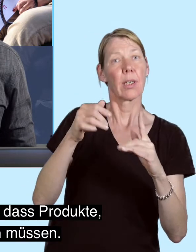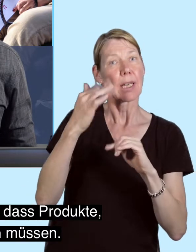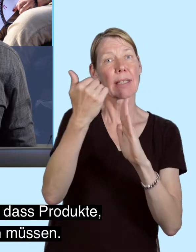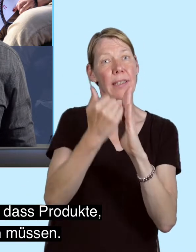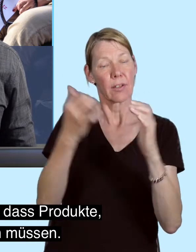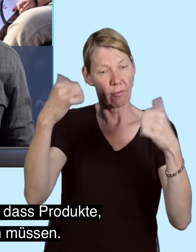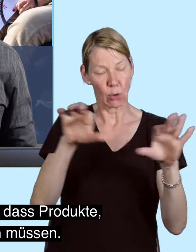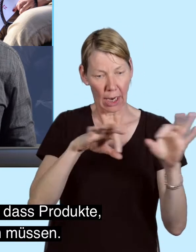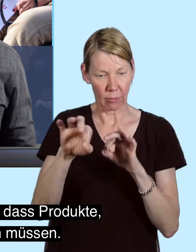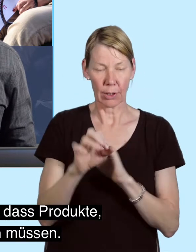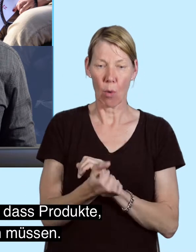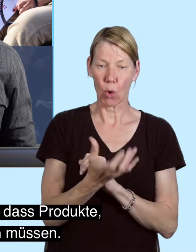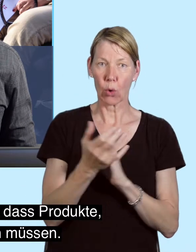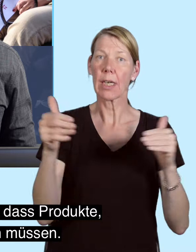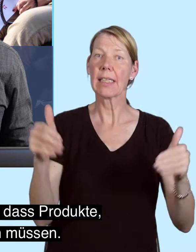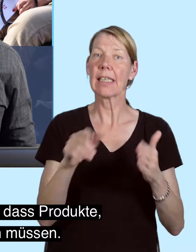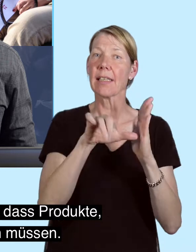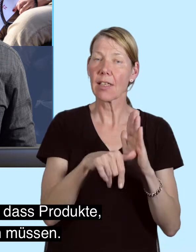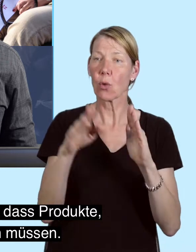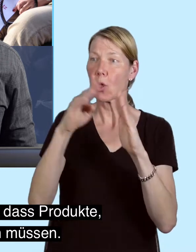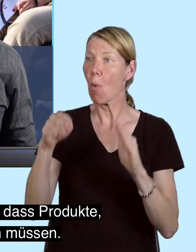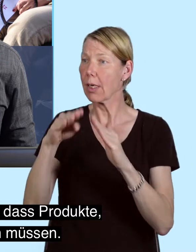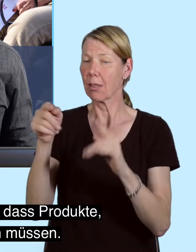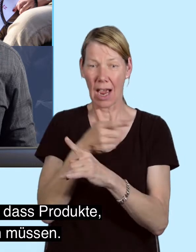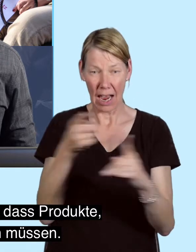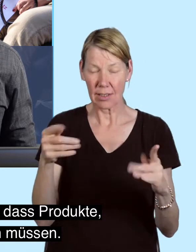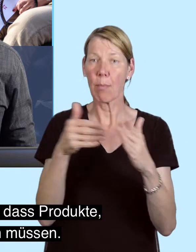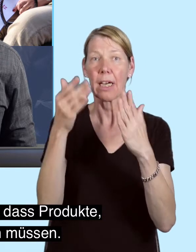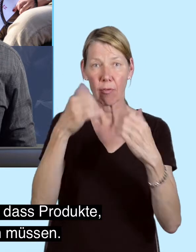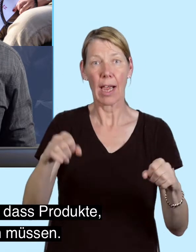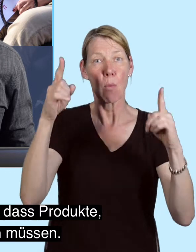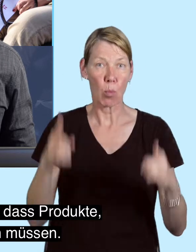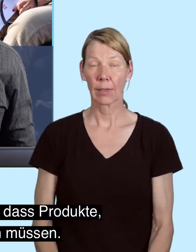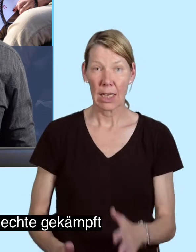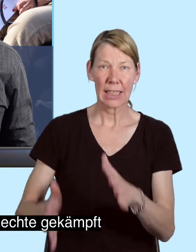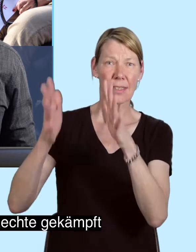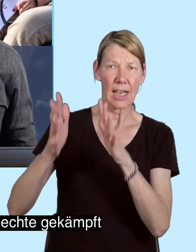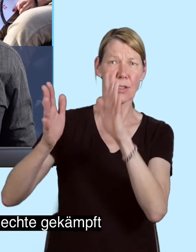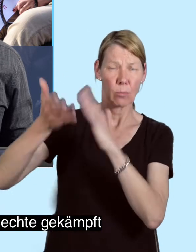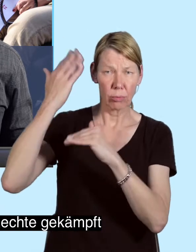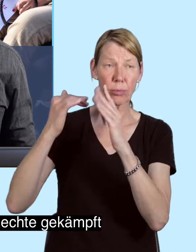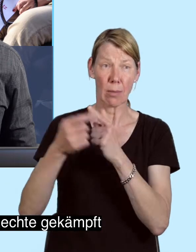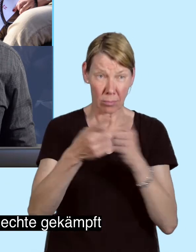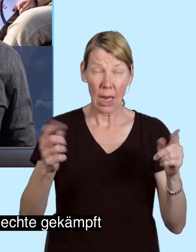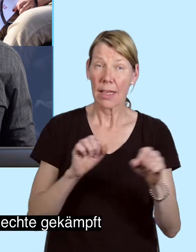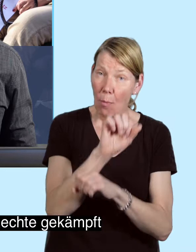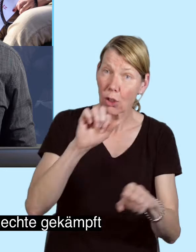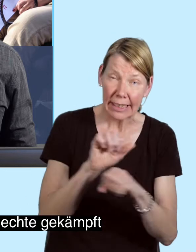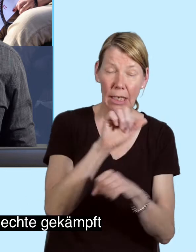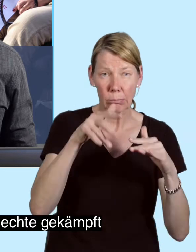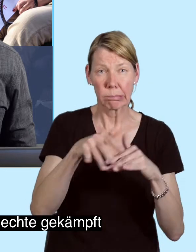Verpflichtung eingeführt, dass Produkte, Dienstleistungen und Gebäude barrierefrei sein müssen. Jahrzehntelang haben sie